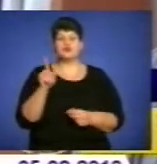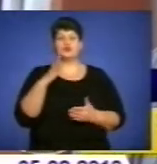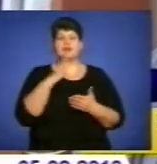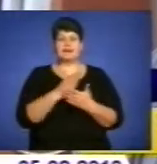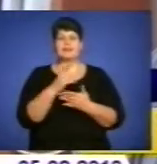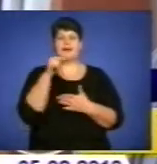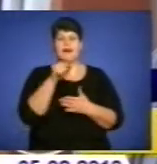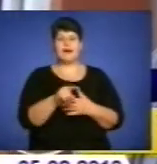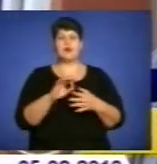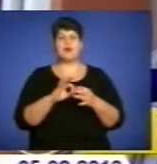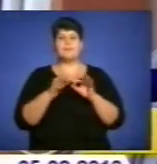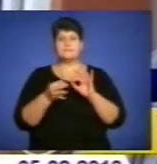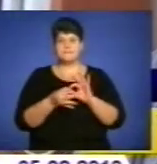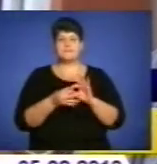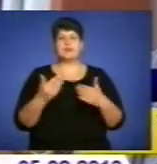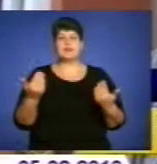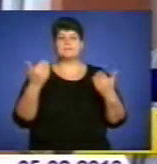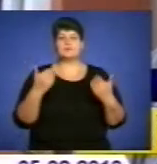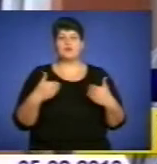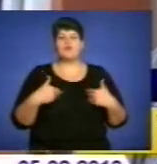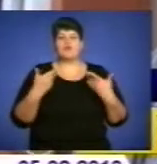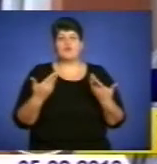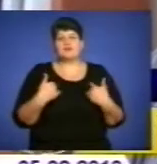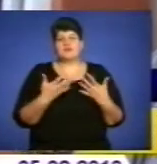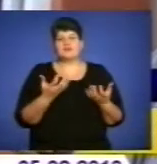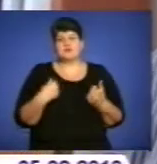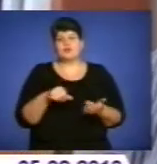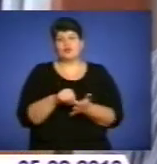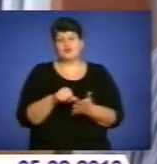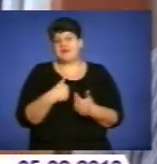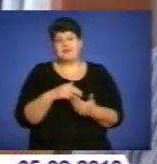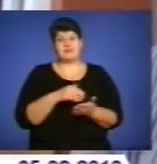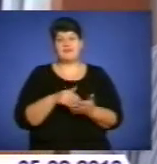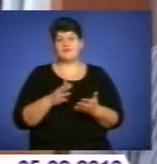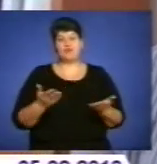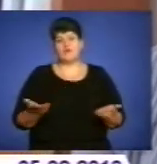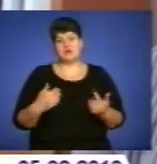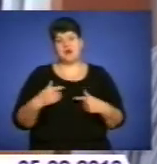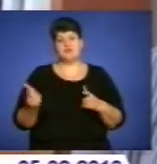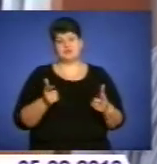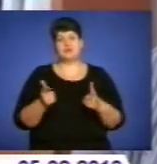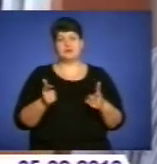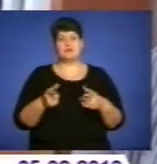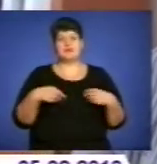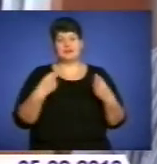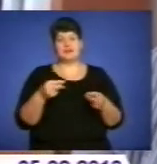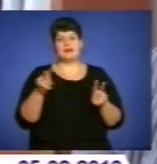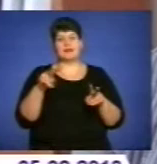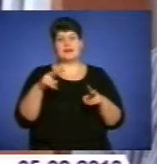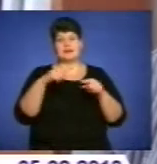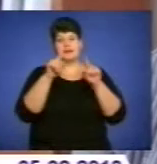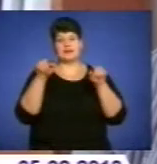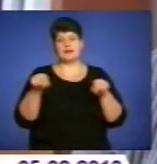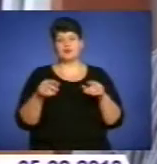Олімпіада, запропонувала мені взяти участь, і я не відмовився. Ти готувався до неї? Так, мені дали відповідну літературу, в